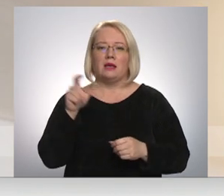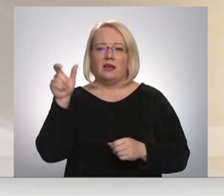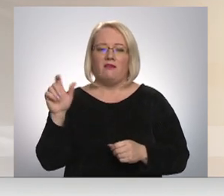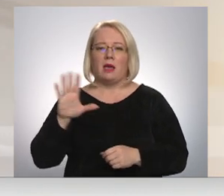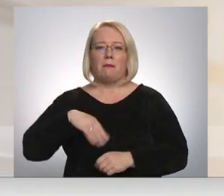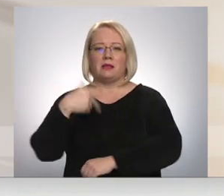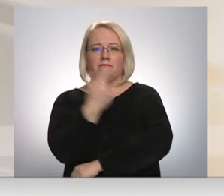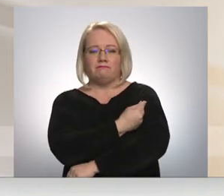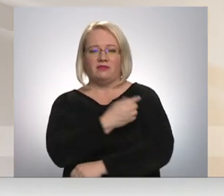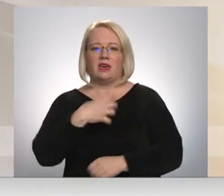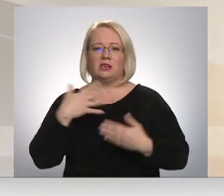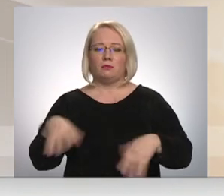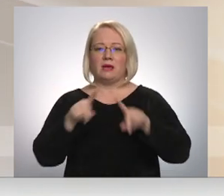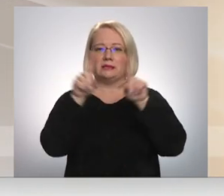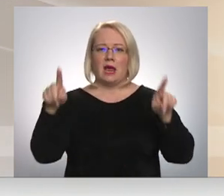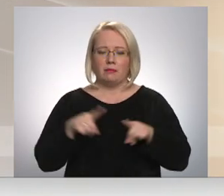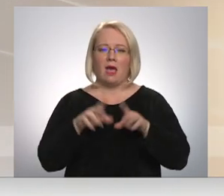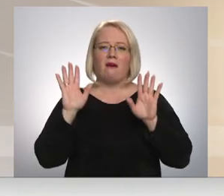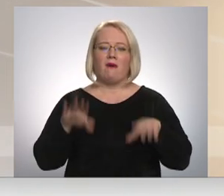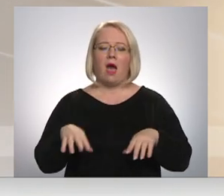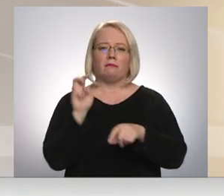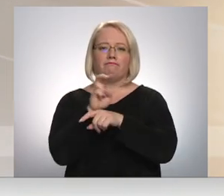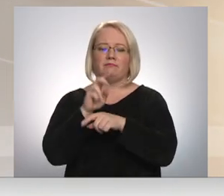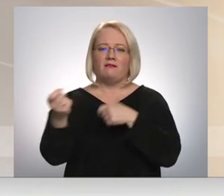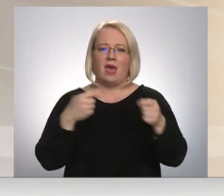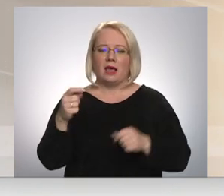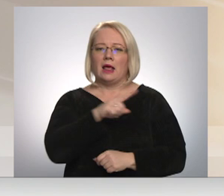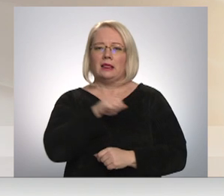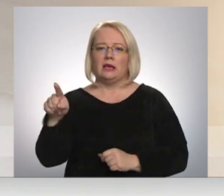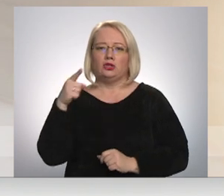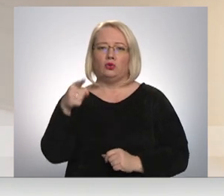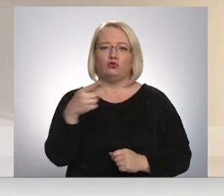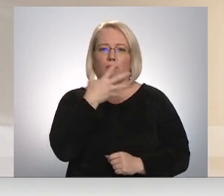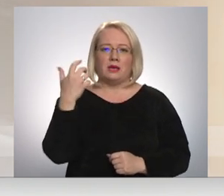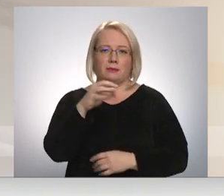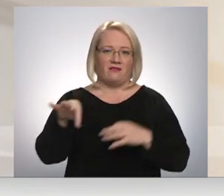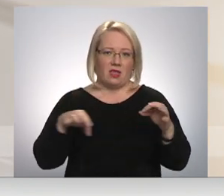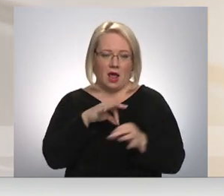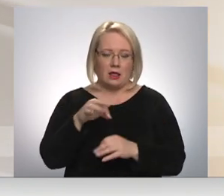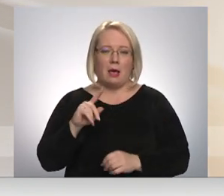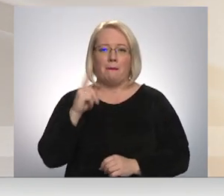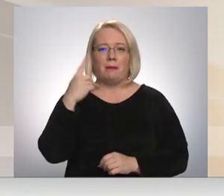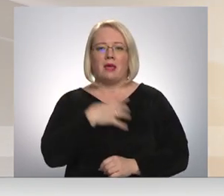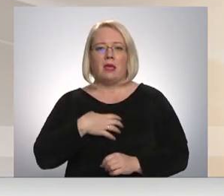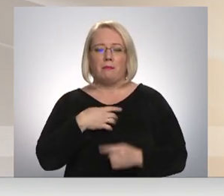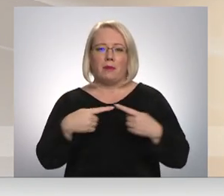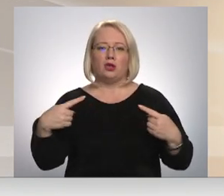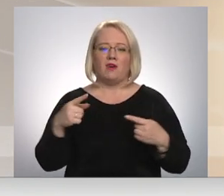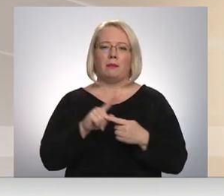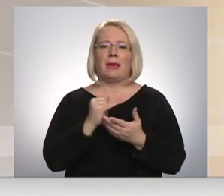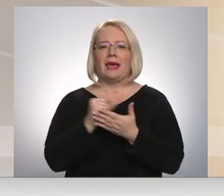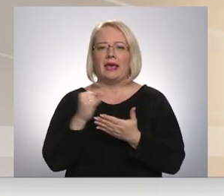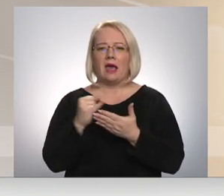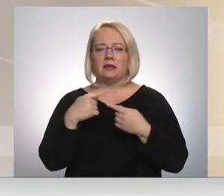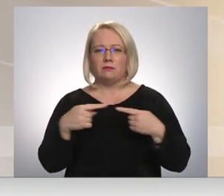pārslamošanas certifikāta pieejami veikali platībā līdz 1500 kvadrātmetriem. Pirmās nepieciešamības preču veikali, piemēram, higienas